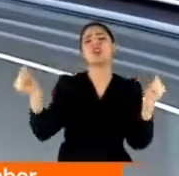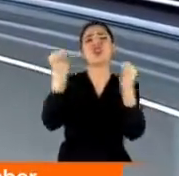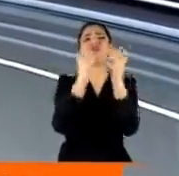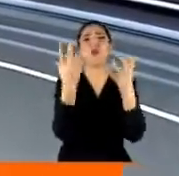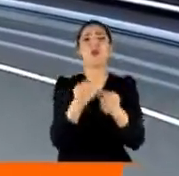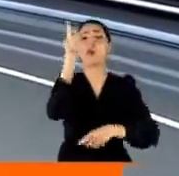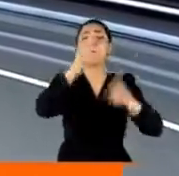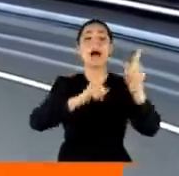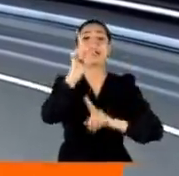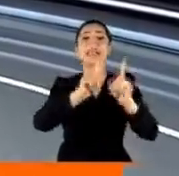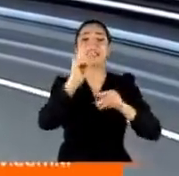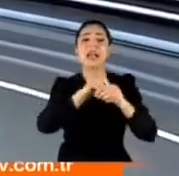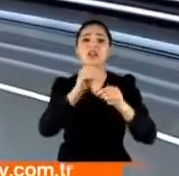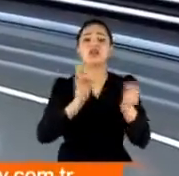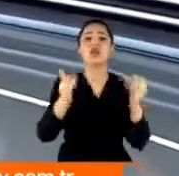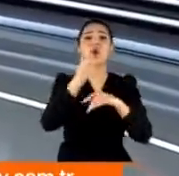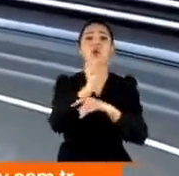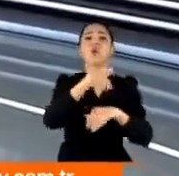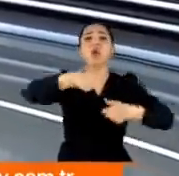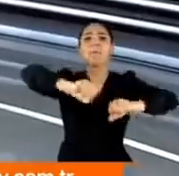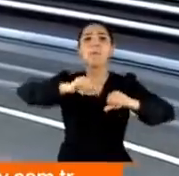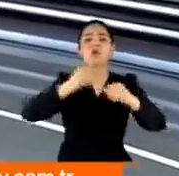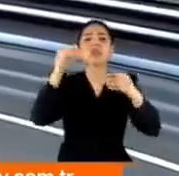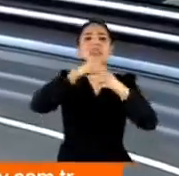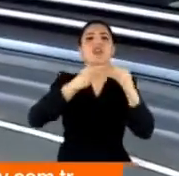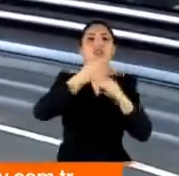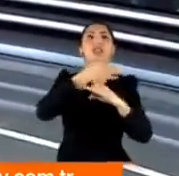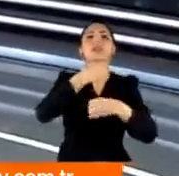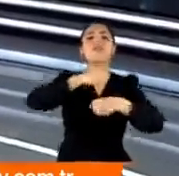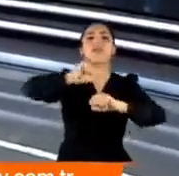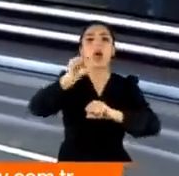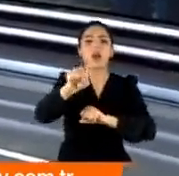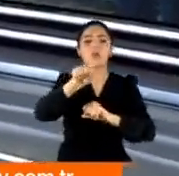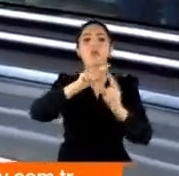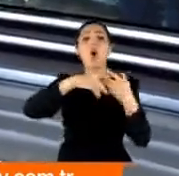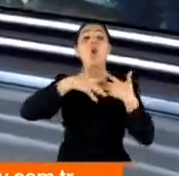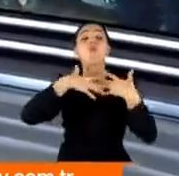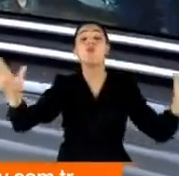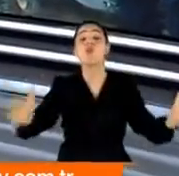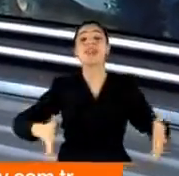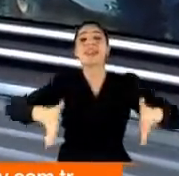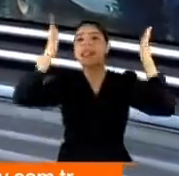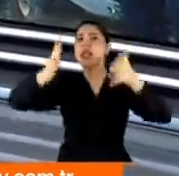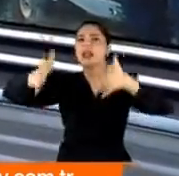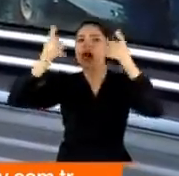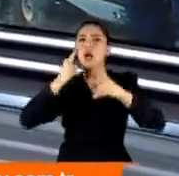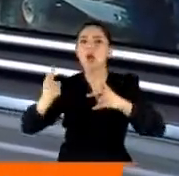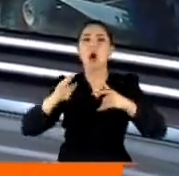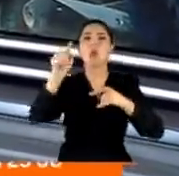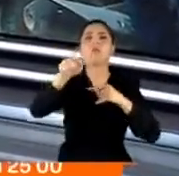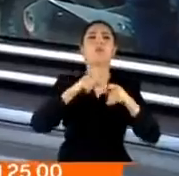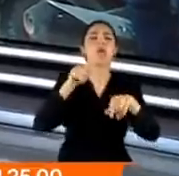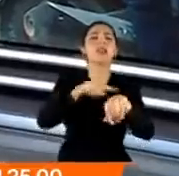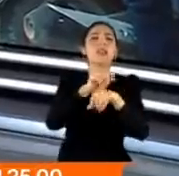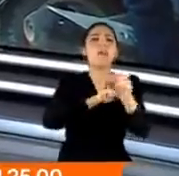ama bazı sitelerde kuryelerin motosikletle içeri girmelerine izin verilmiyor. Büyük sitelerden bahsediyorum. Bu da zamana karşı